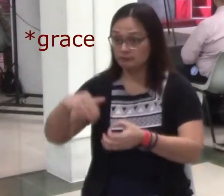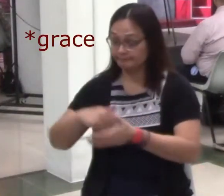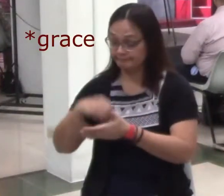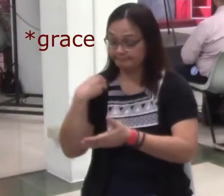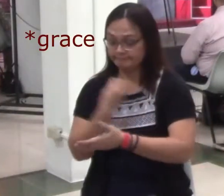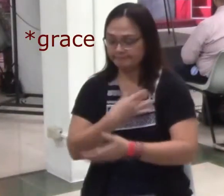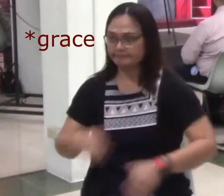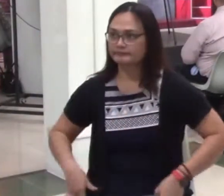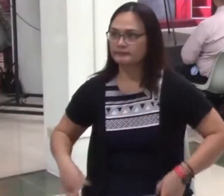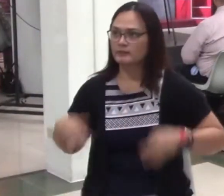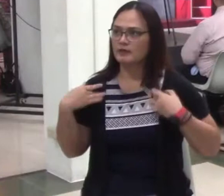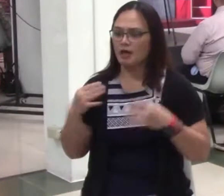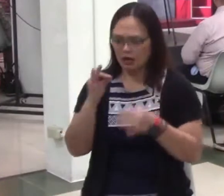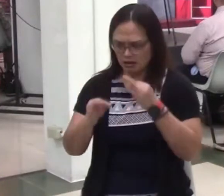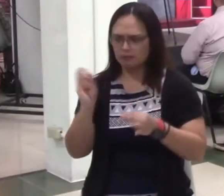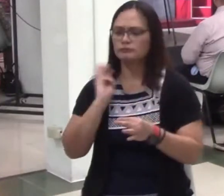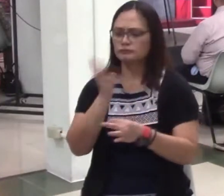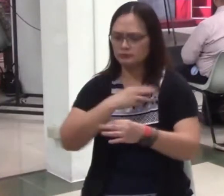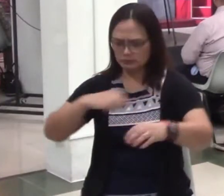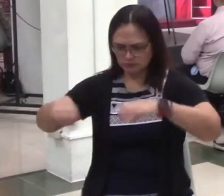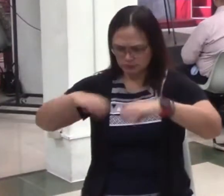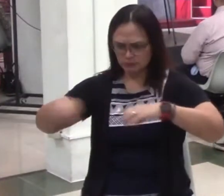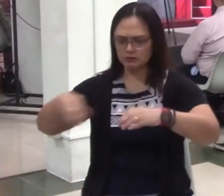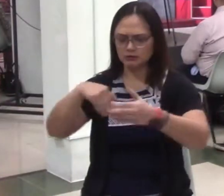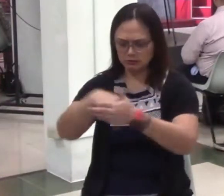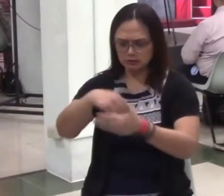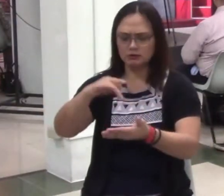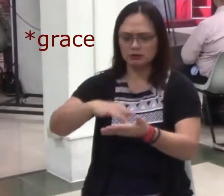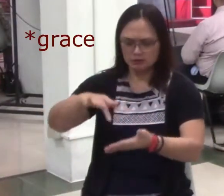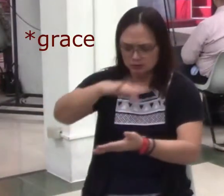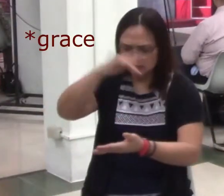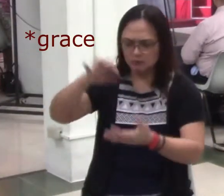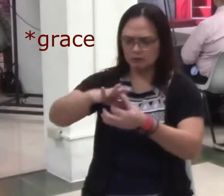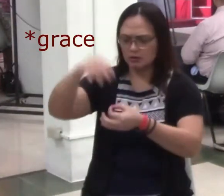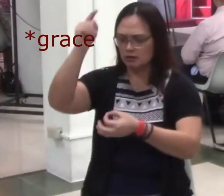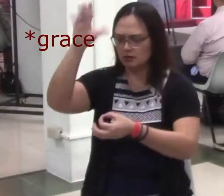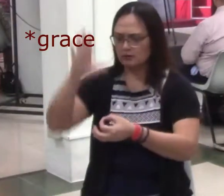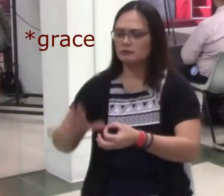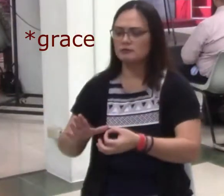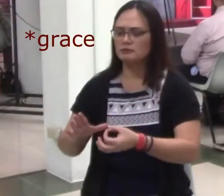At kapag kumilos tayo, sangayon sa biyaya ng Panginoon, it shows you're steered.